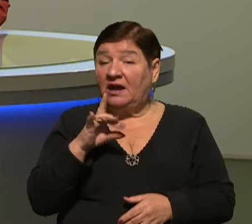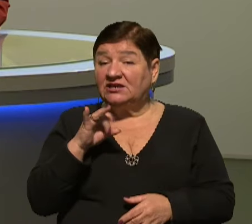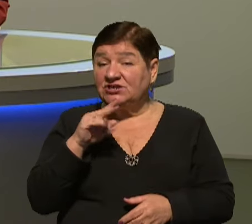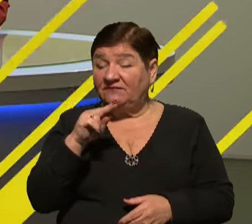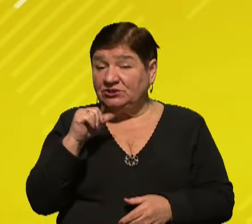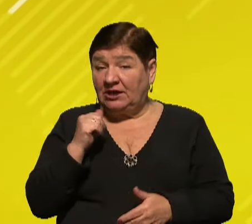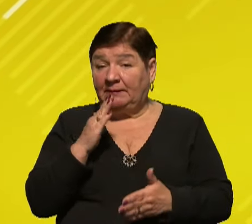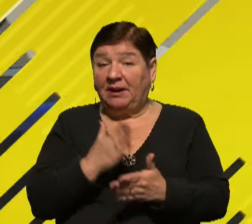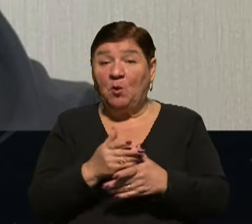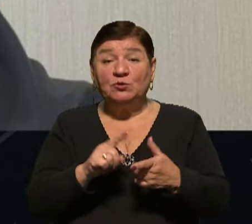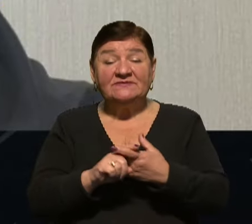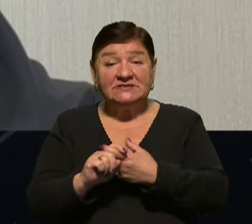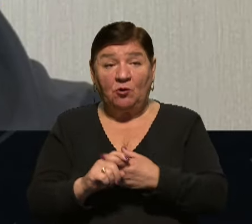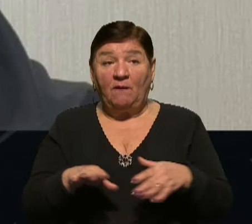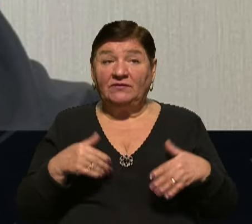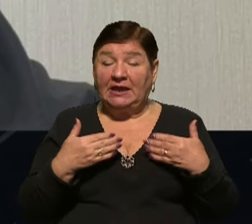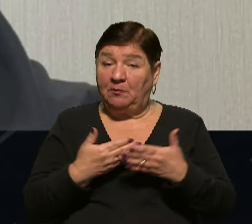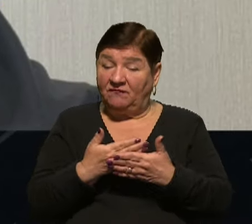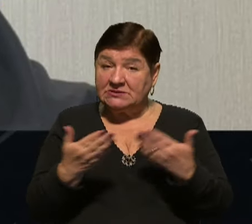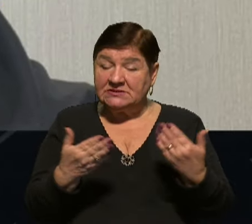вже з нами на прямому зв'язку. Пан Андрій, вітаю.